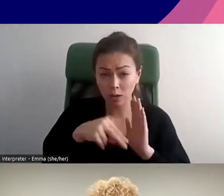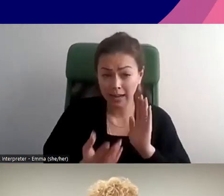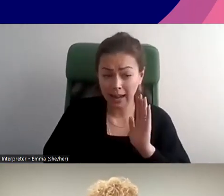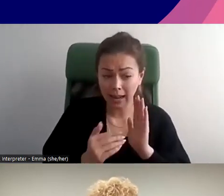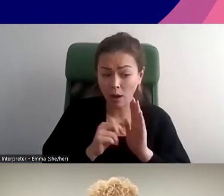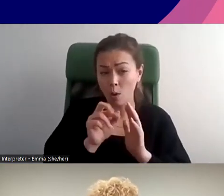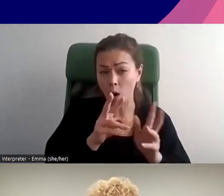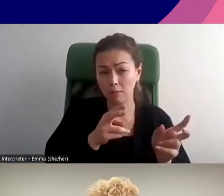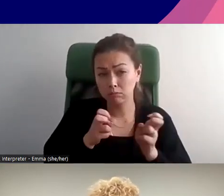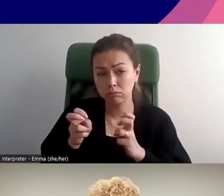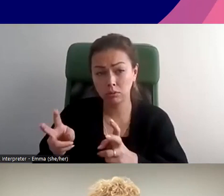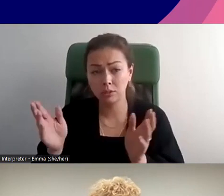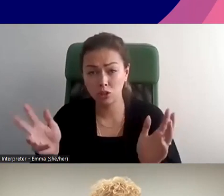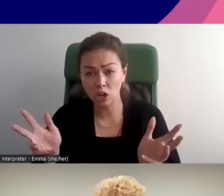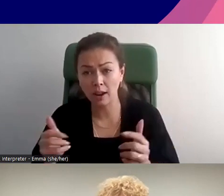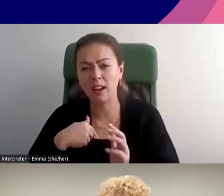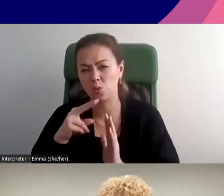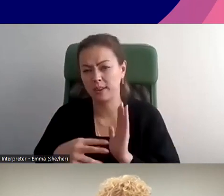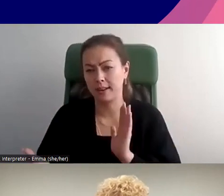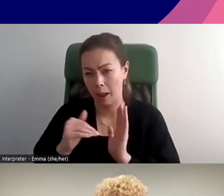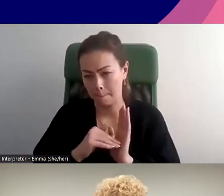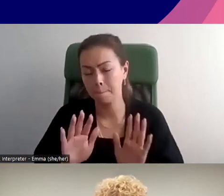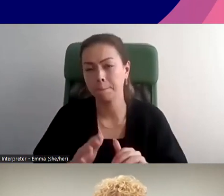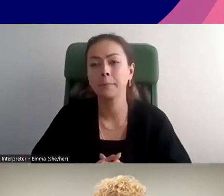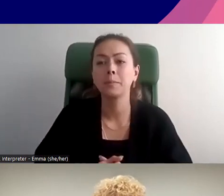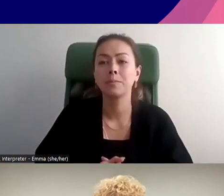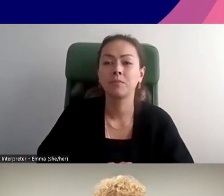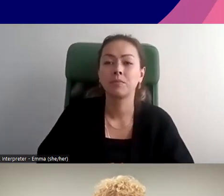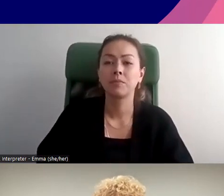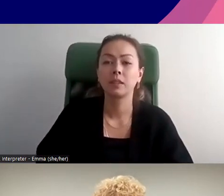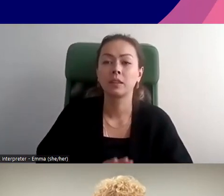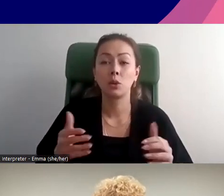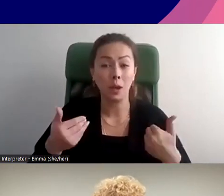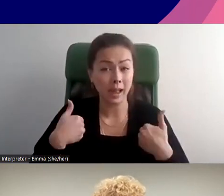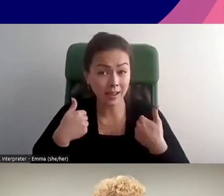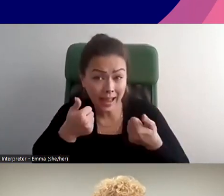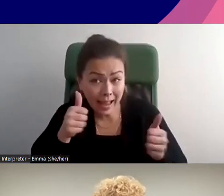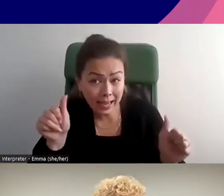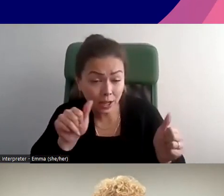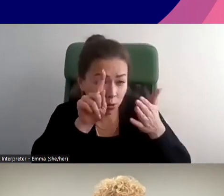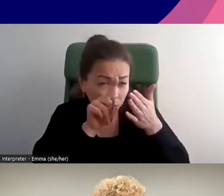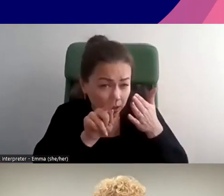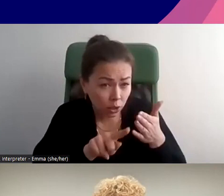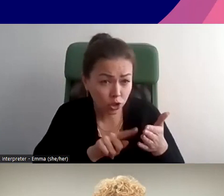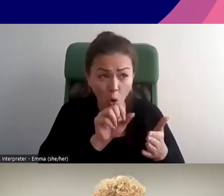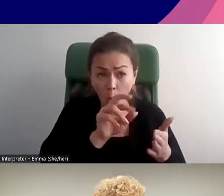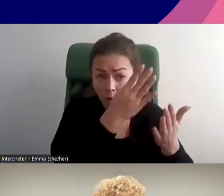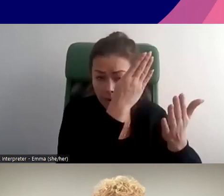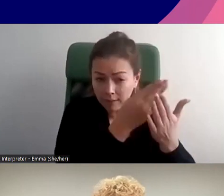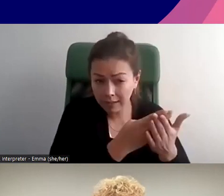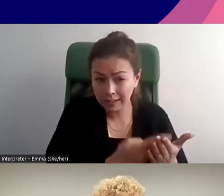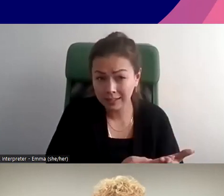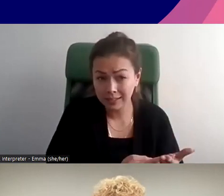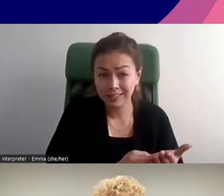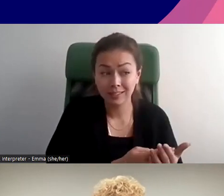parce qu'elle est assez longue. Je peux même l'afficher dans le clavardage. Je réessaye. Alors, y a-t-il de la recherche ou des éléments de preuve qui suggèrent que certaines